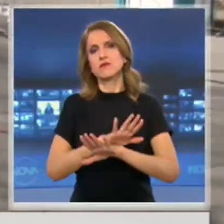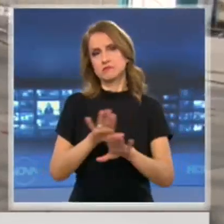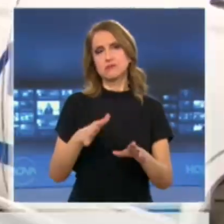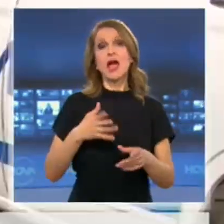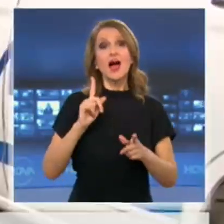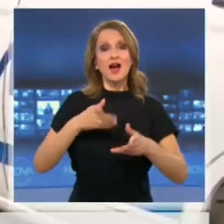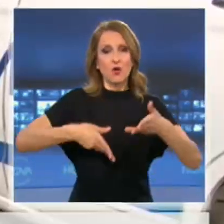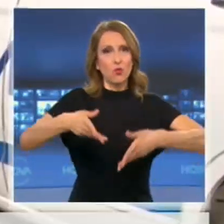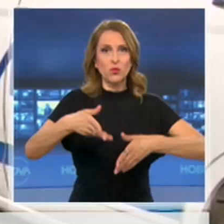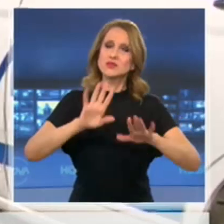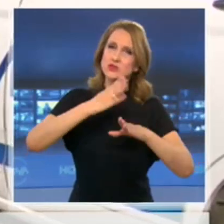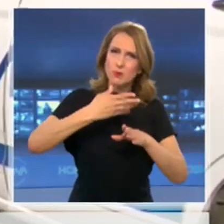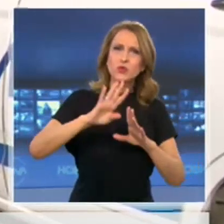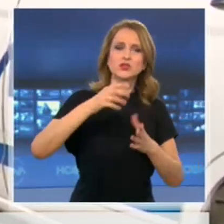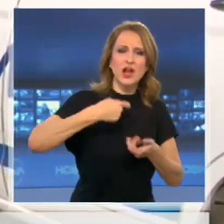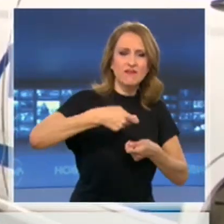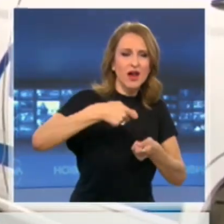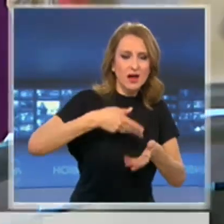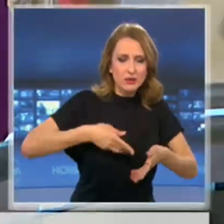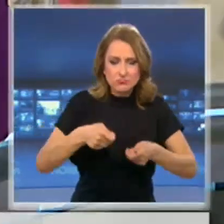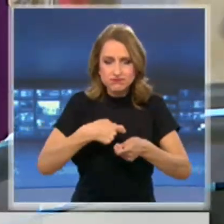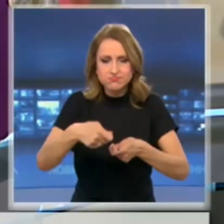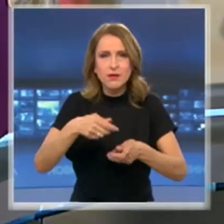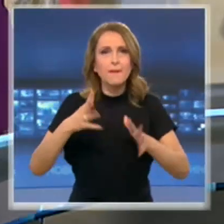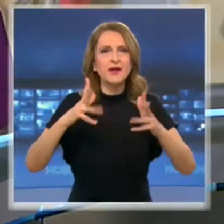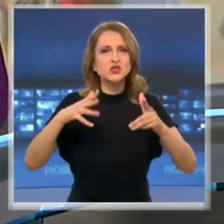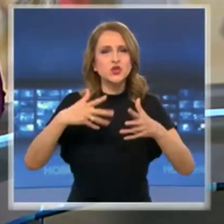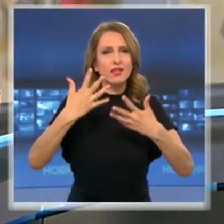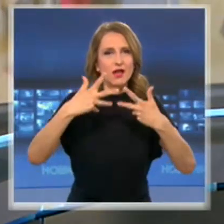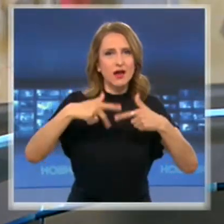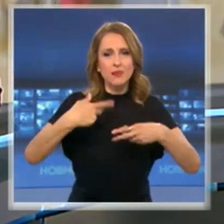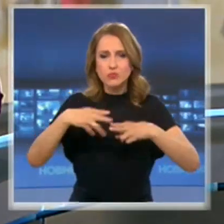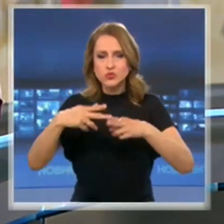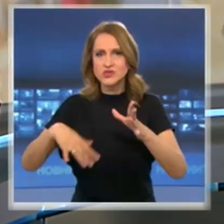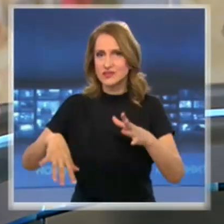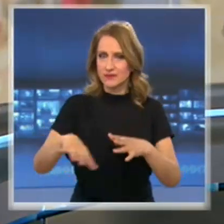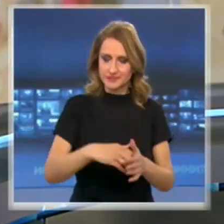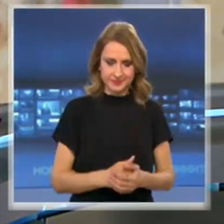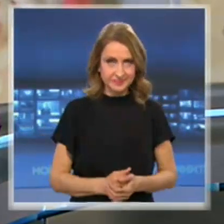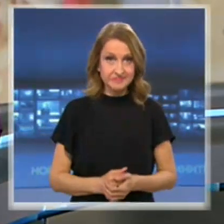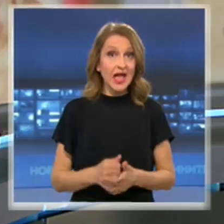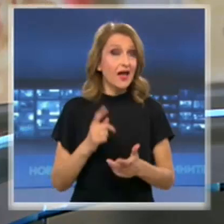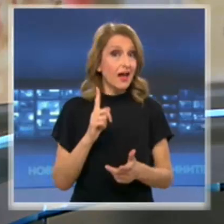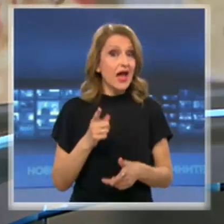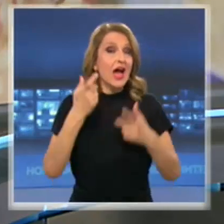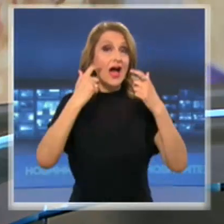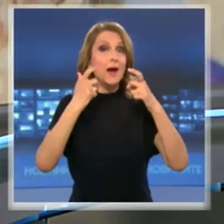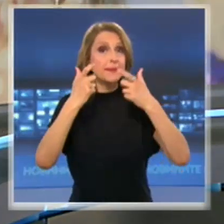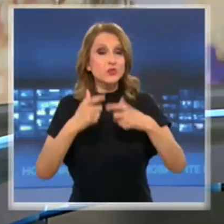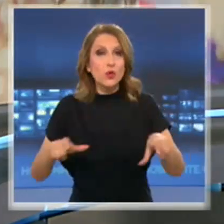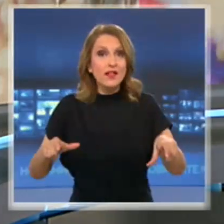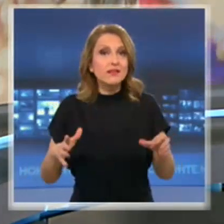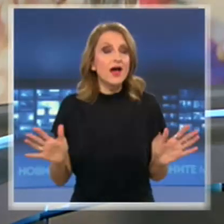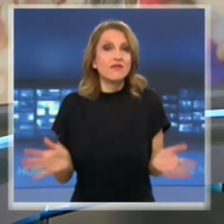продължи да се прави дезинфекция с машини. А какво се случва с абитуриентите? Вече са ясни правилата, по които зрелостниците